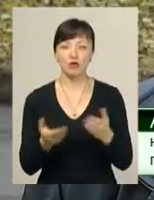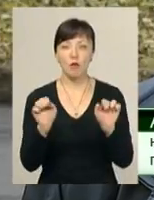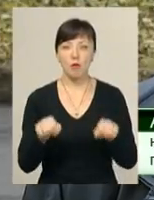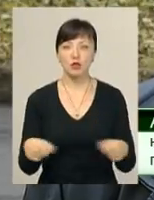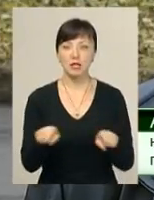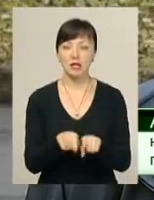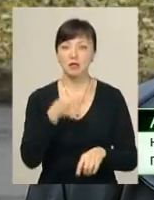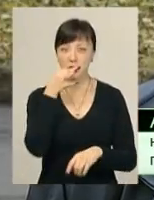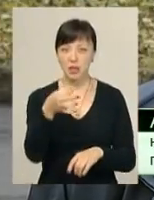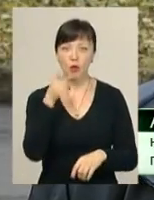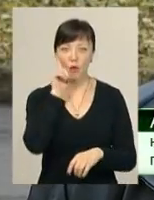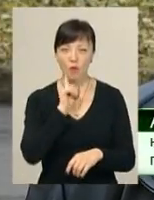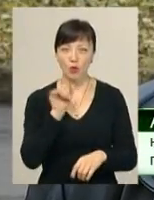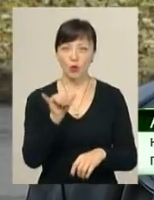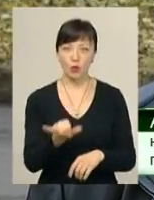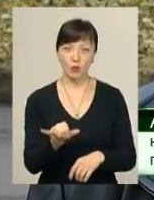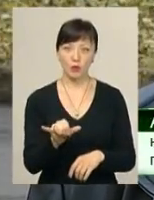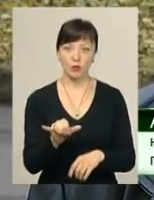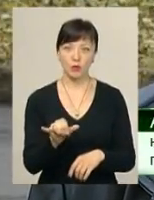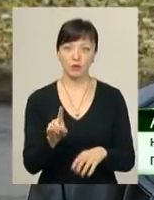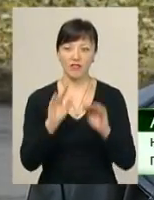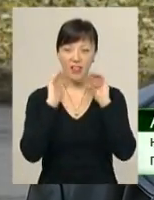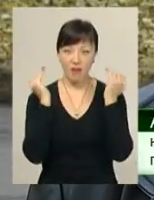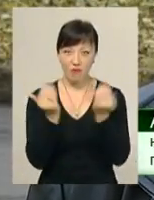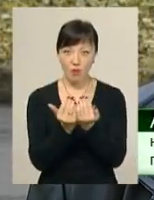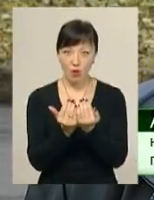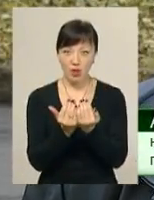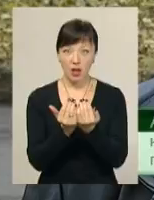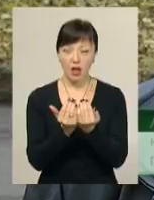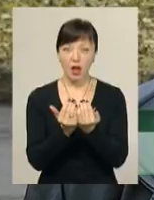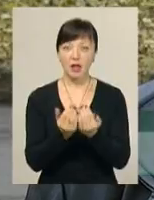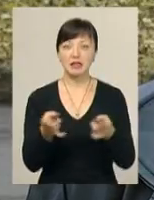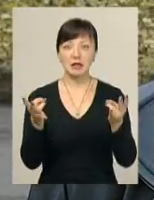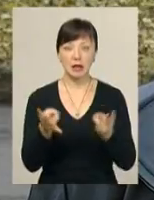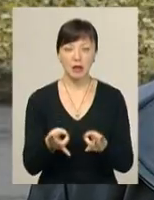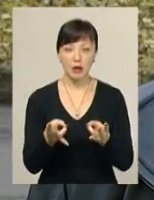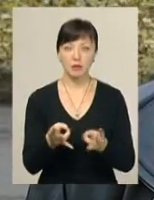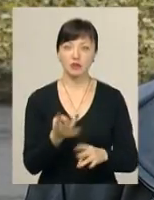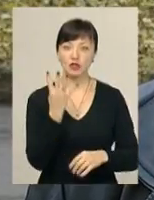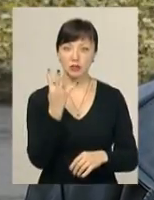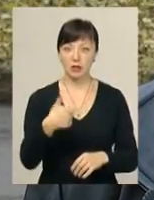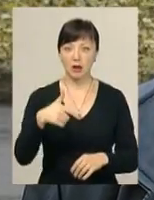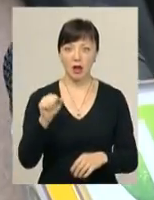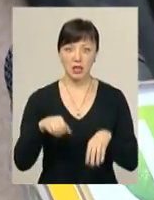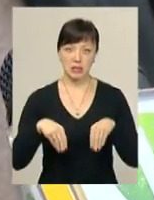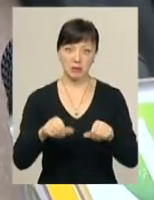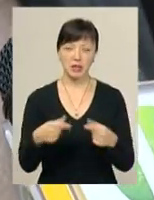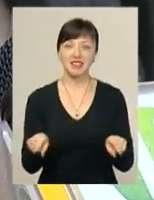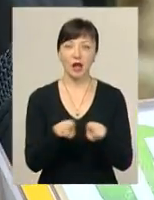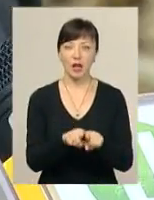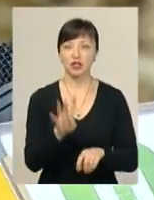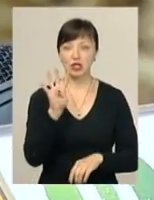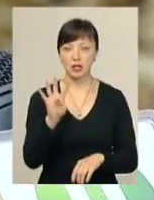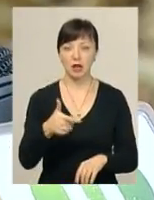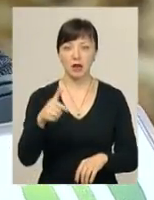так сказати, комфортно у неволі в зоологічному парку, треба мінімум 4 гектари землі. Таких 4